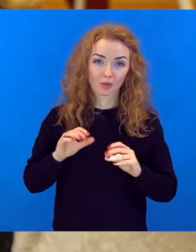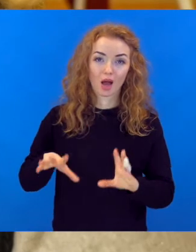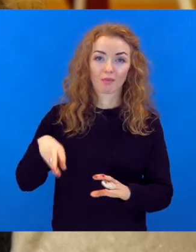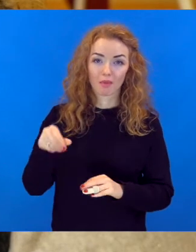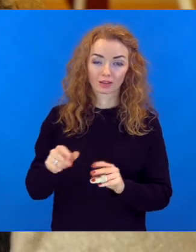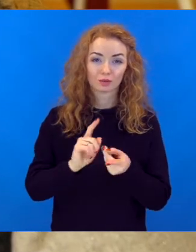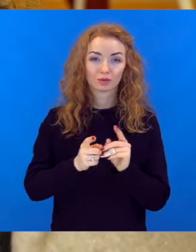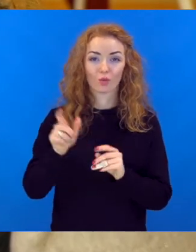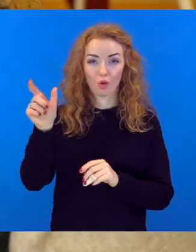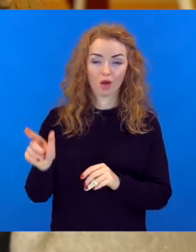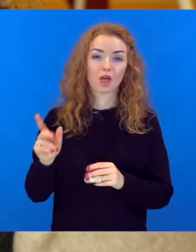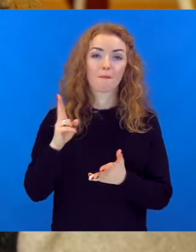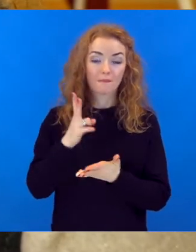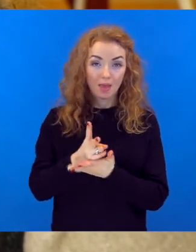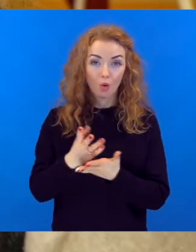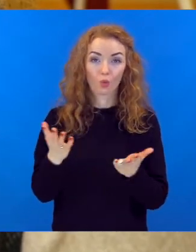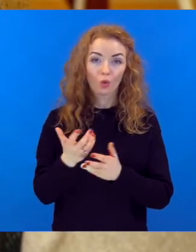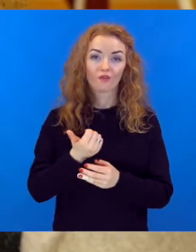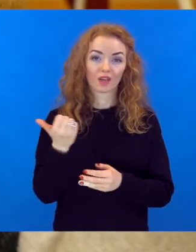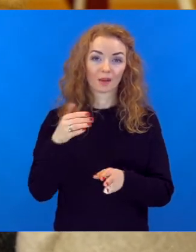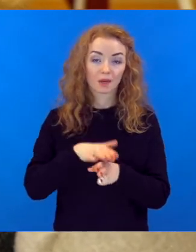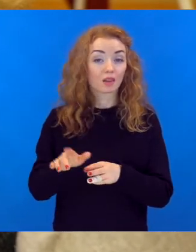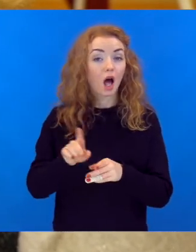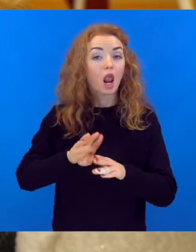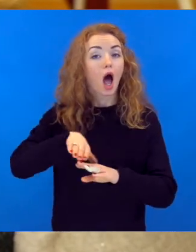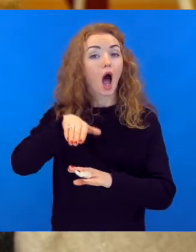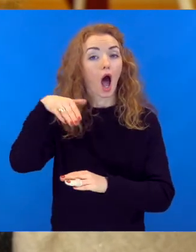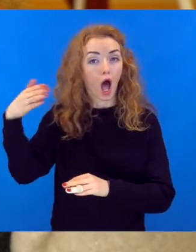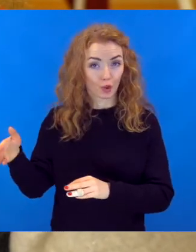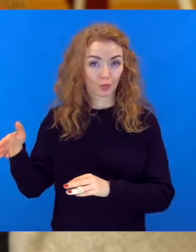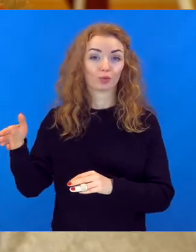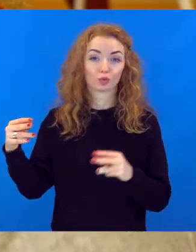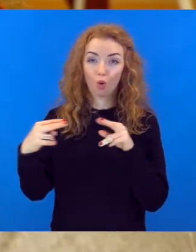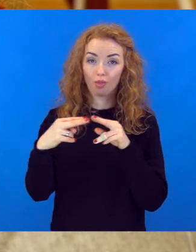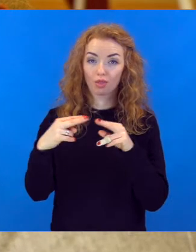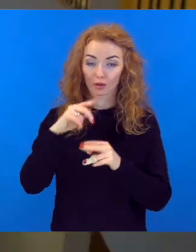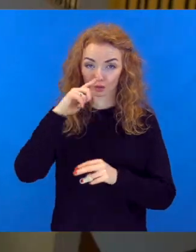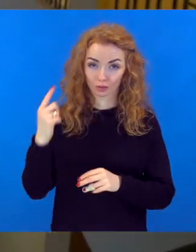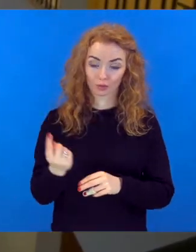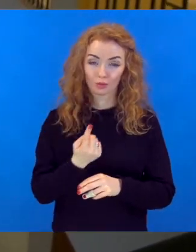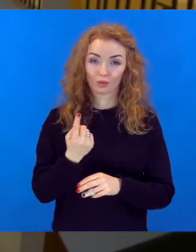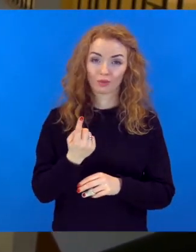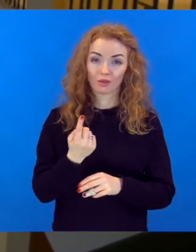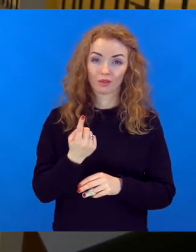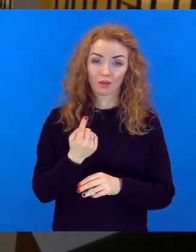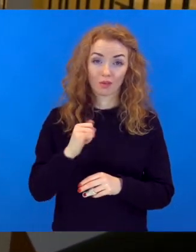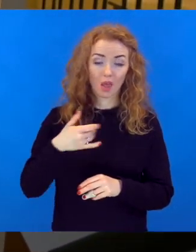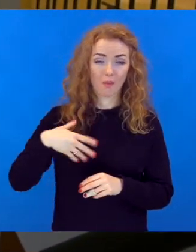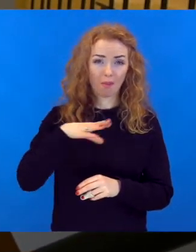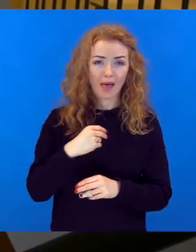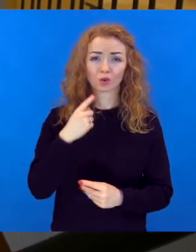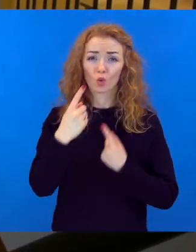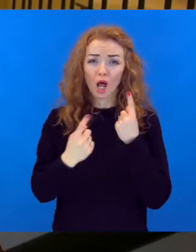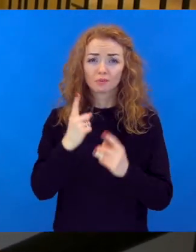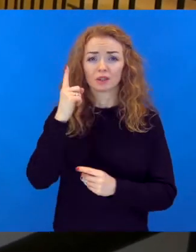Mēs cenšamies apmaksāt skolotājiem pienākumus, kurus viņi pilda arī ārpus šīm kontaktstundām. Ja mēs visu laiku